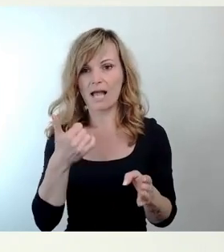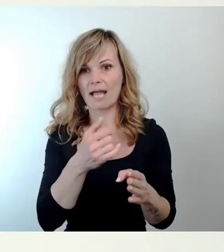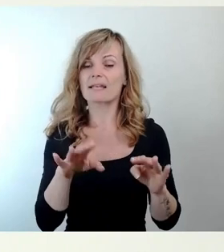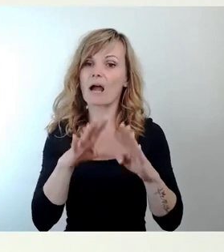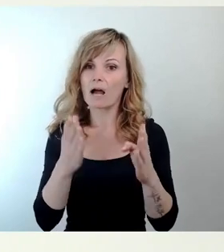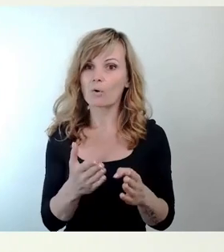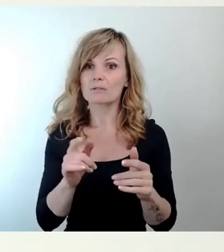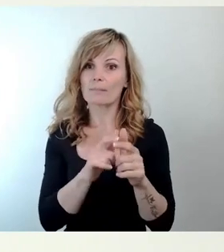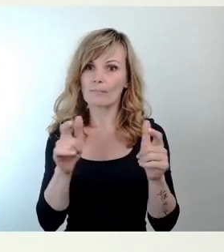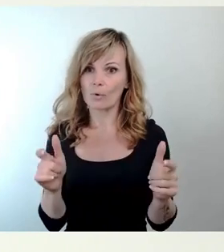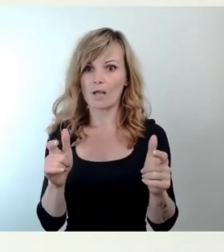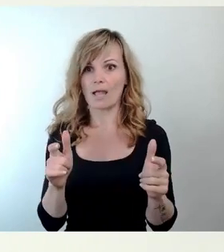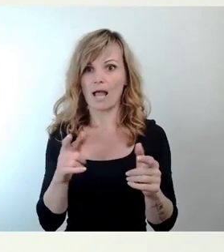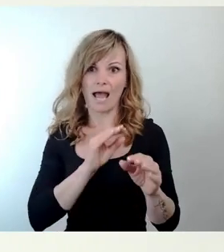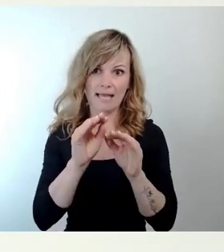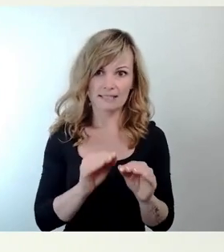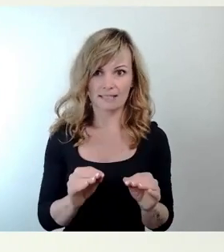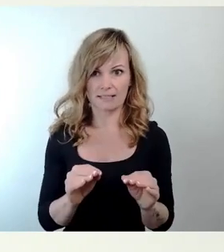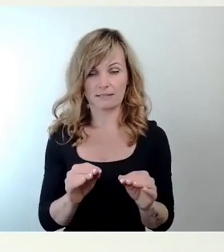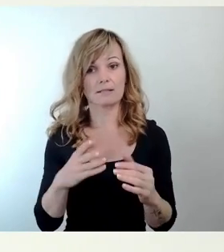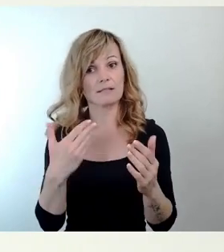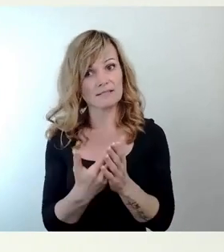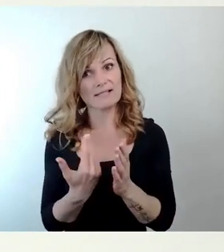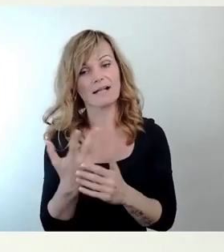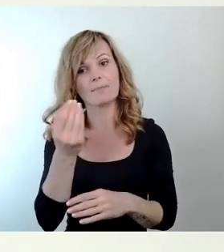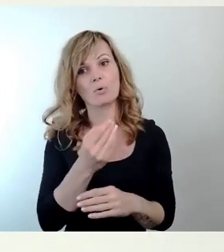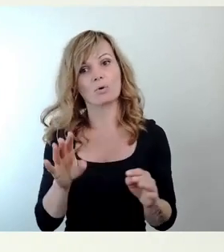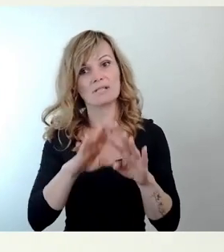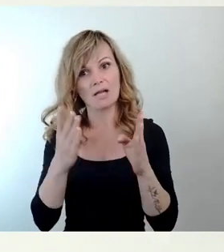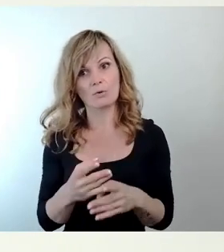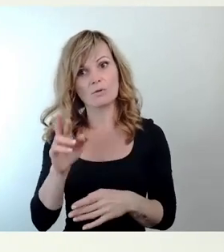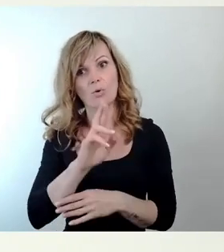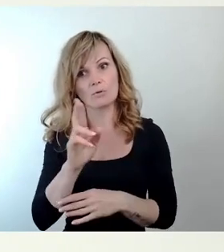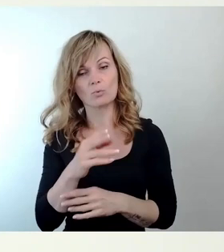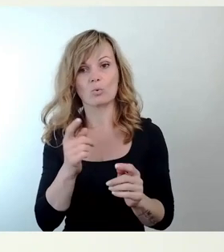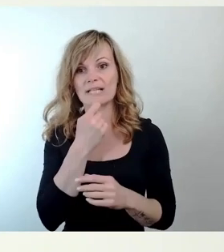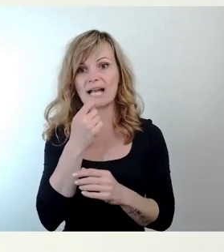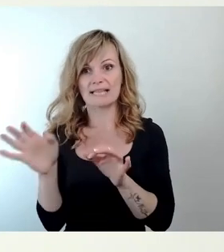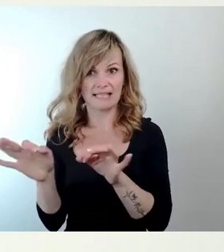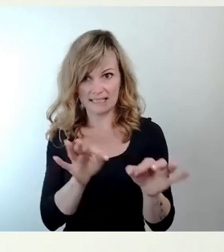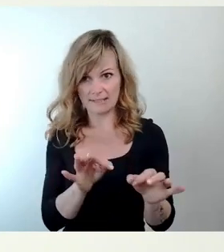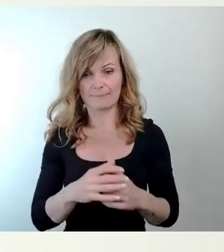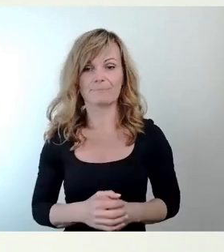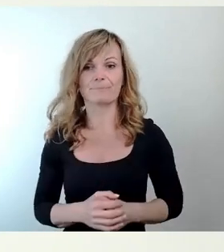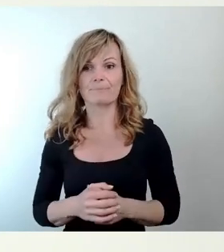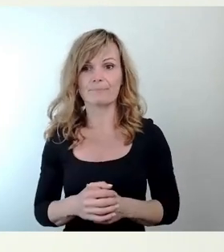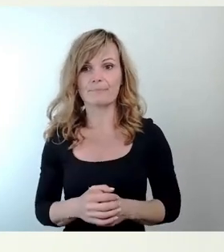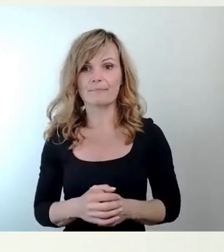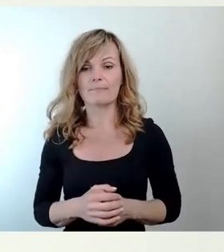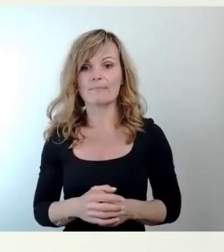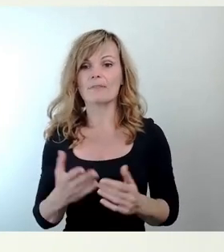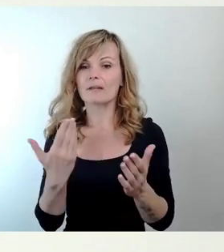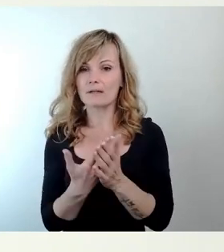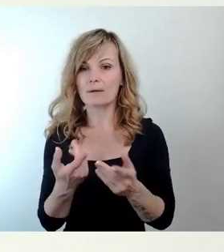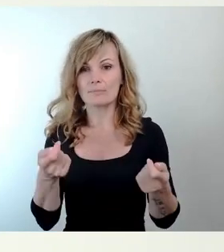einzurichten und insofern zieht das Kunsthaus in die Robotronkantine. Wir wollen, und das ist auch Gegenstand des Beschlusses, einen